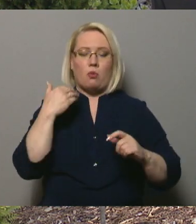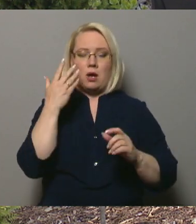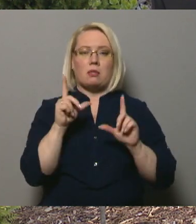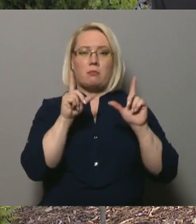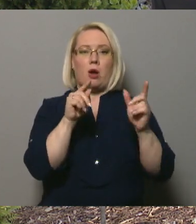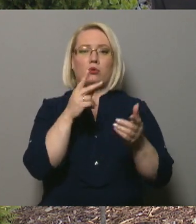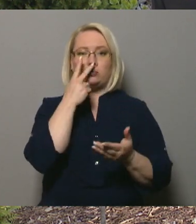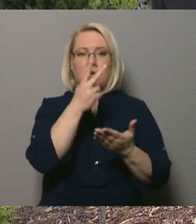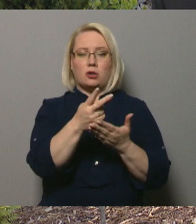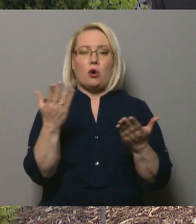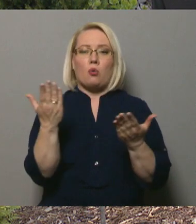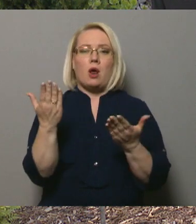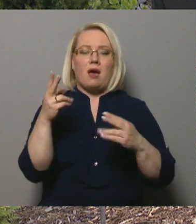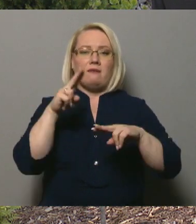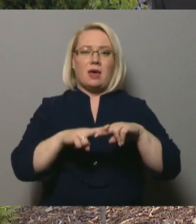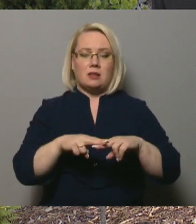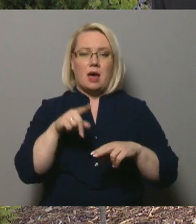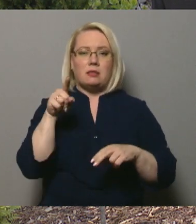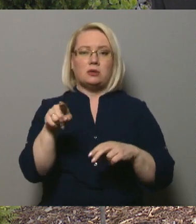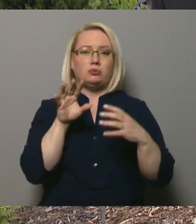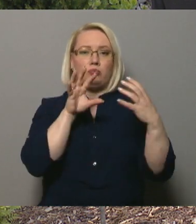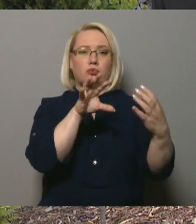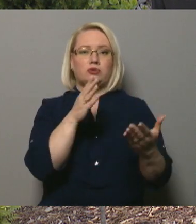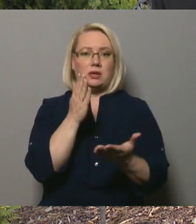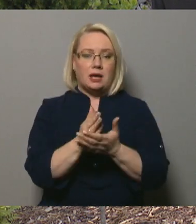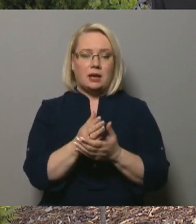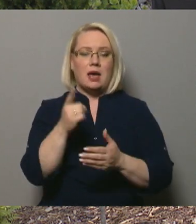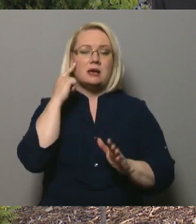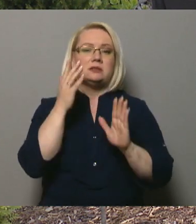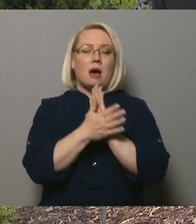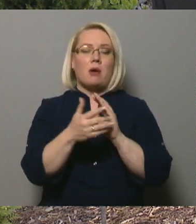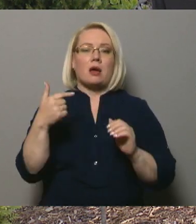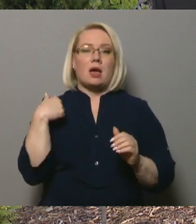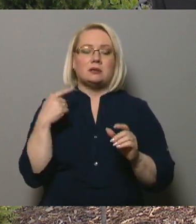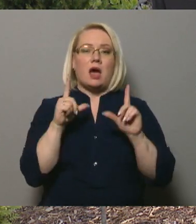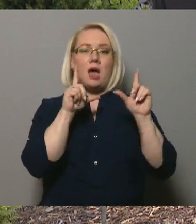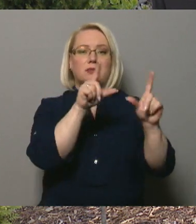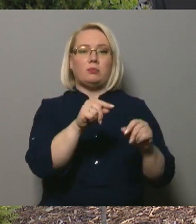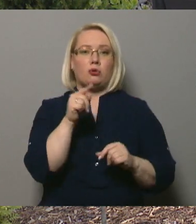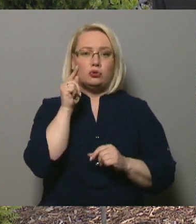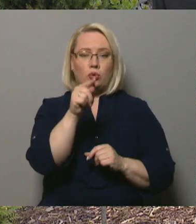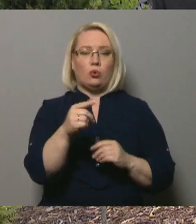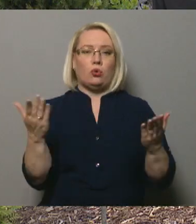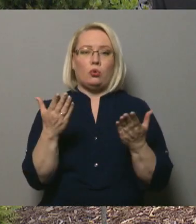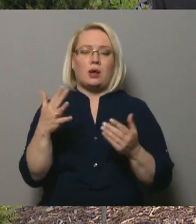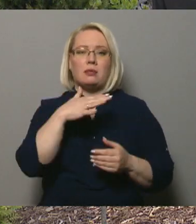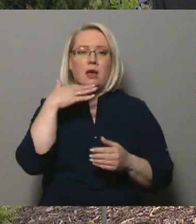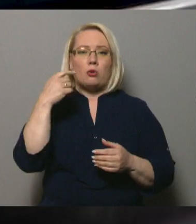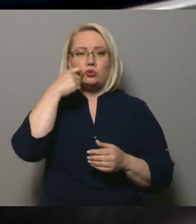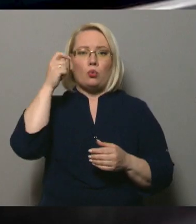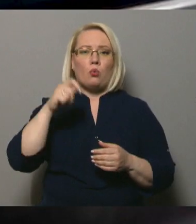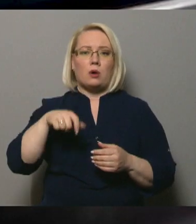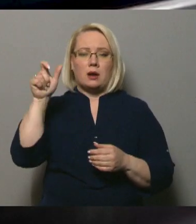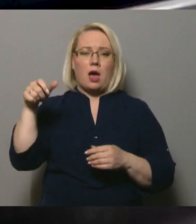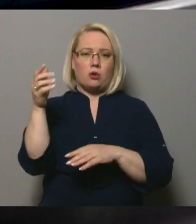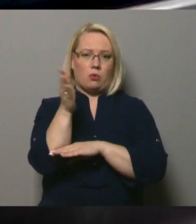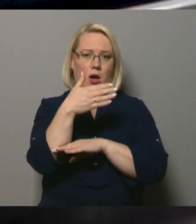skatīties, uz kurā vietā tas busiņš ir, tad es sapratu, ka es aizbraucu turpatās, kur ir daudz Ukraiņu karogu.